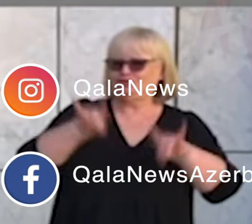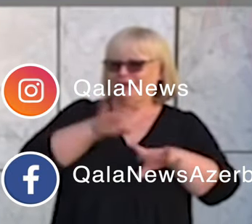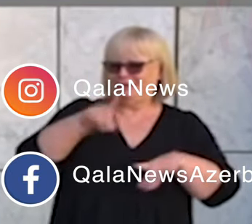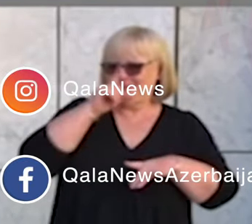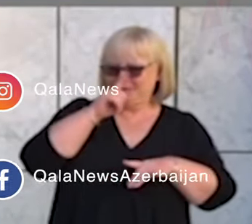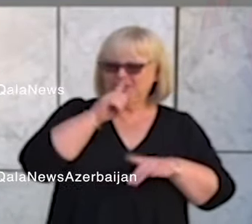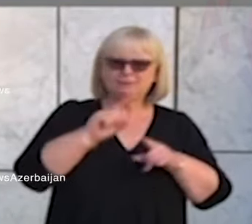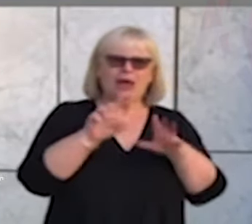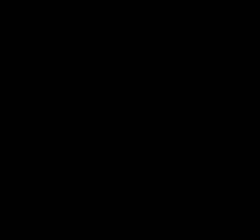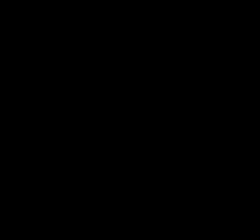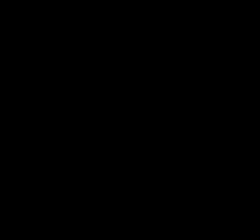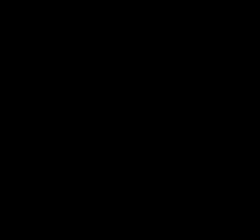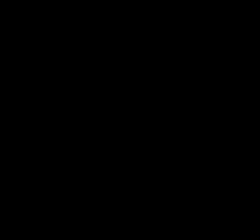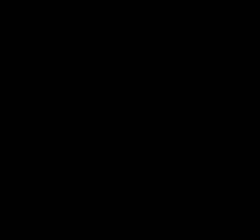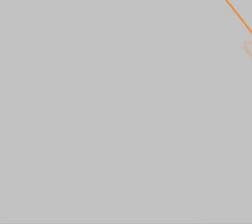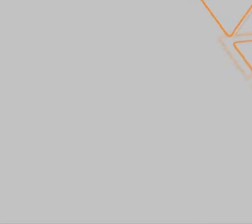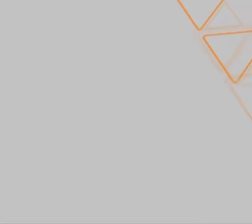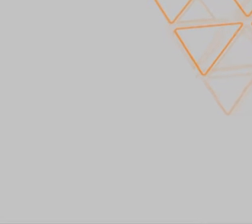alınıb, 2 nəfər vəfat edib.